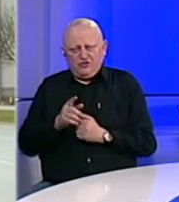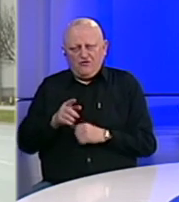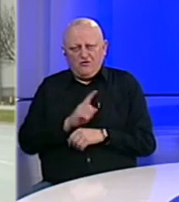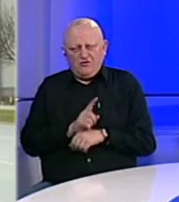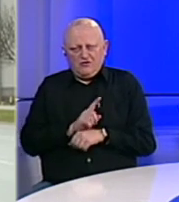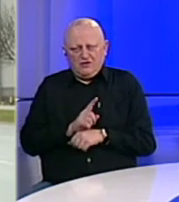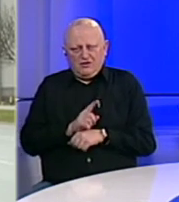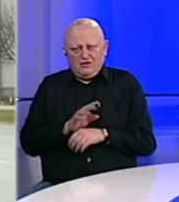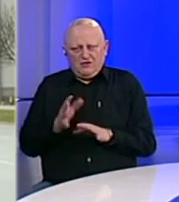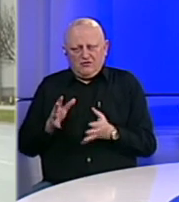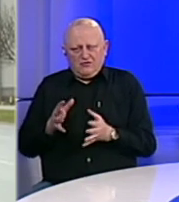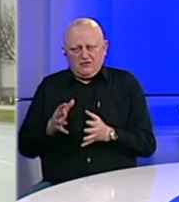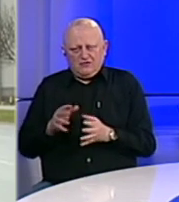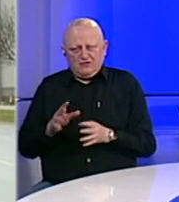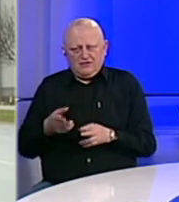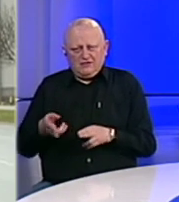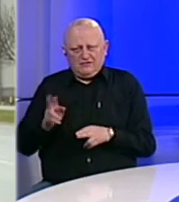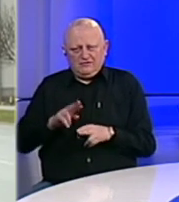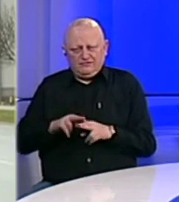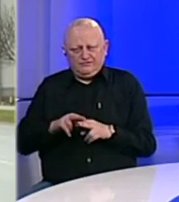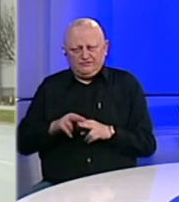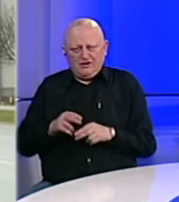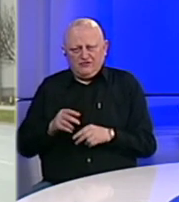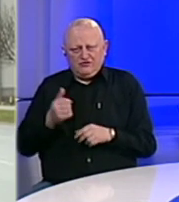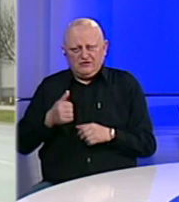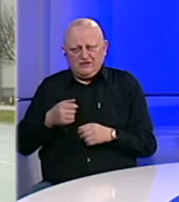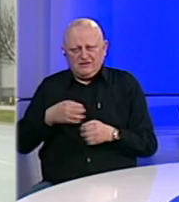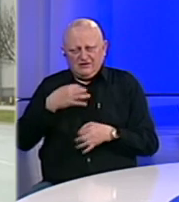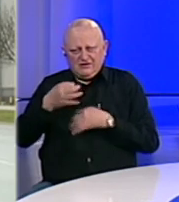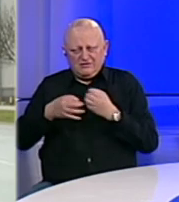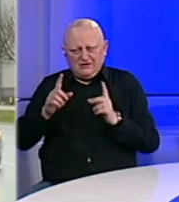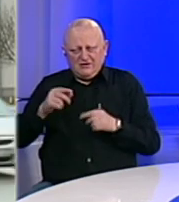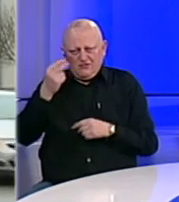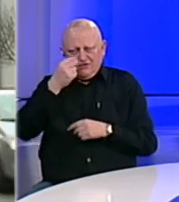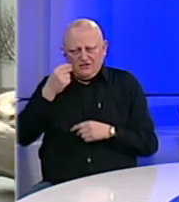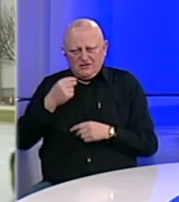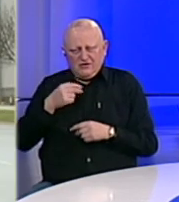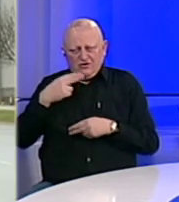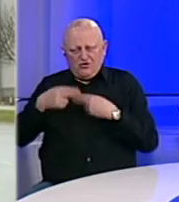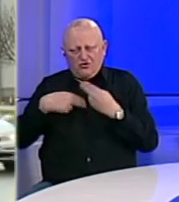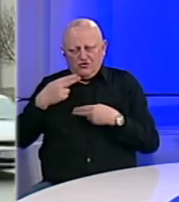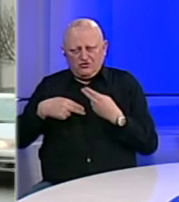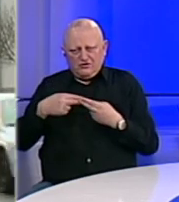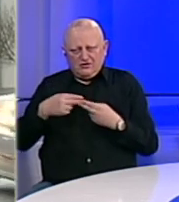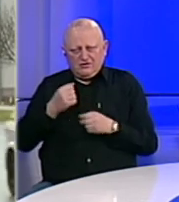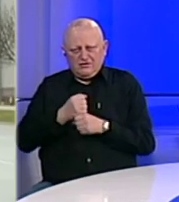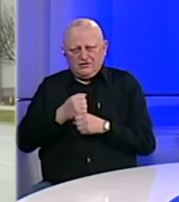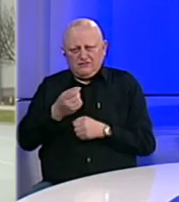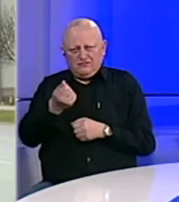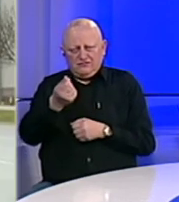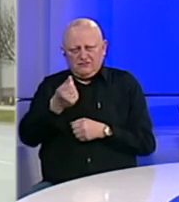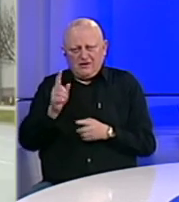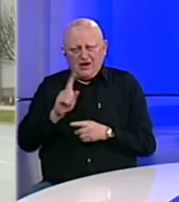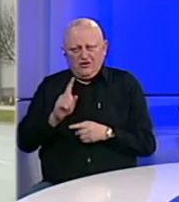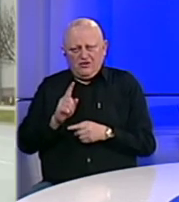ovom trenutku možda negdje najveći akcenat za sada, tržišne inspekcije Republike Srpske, jeste kontrola formiranja cijena